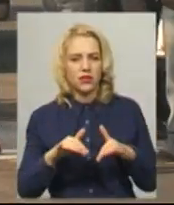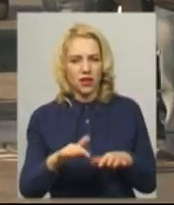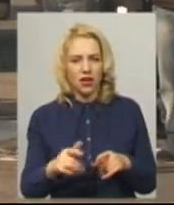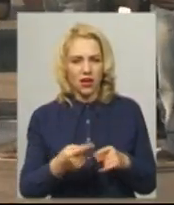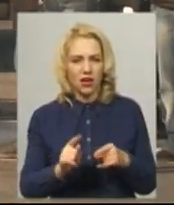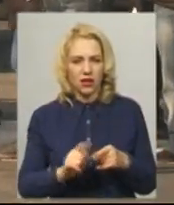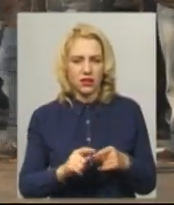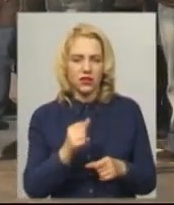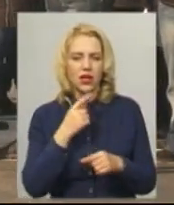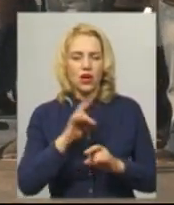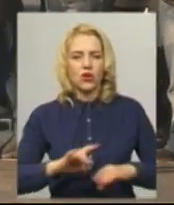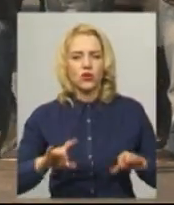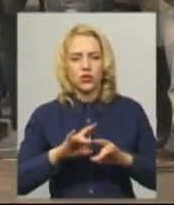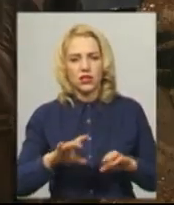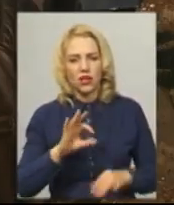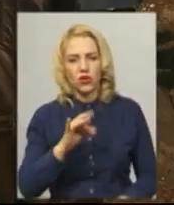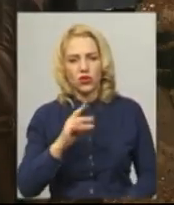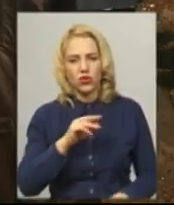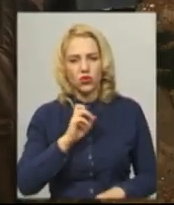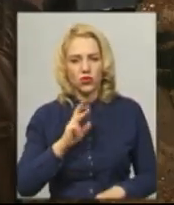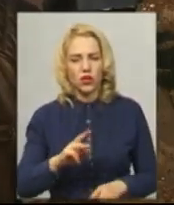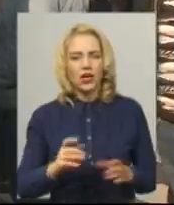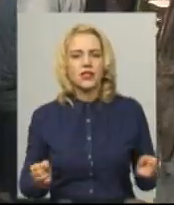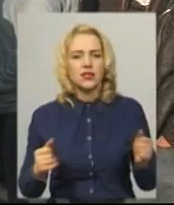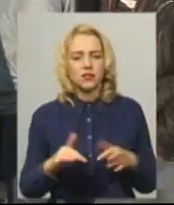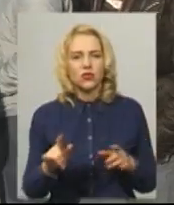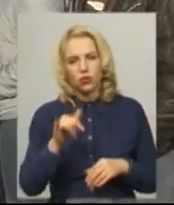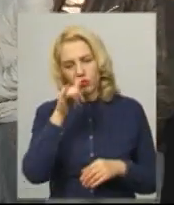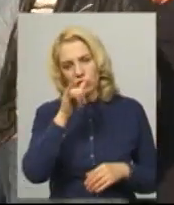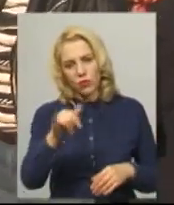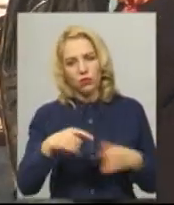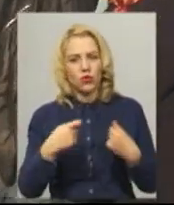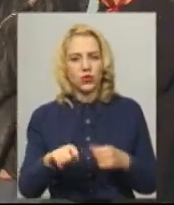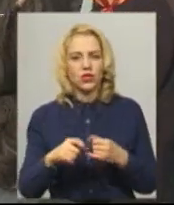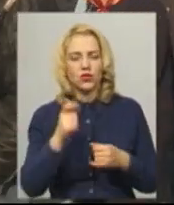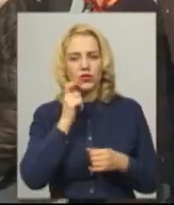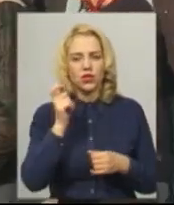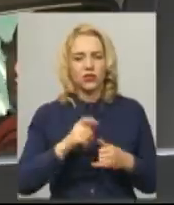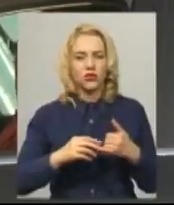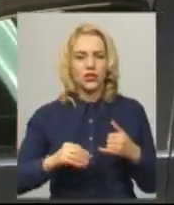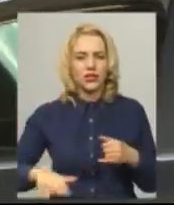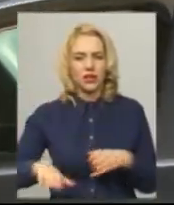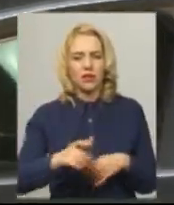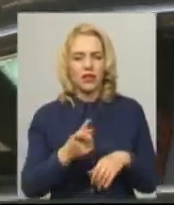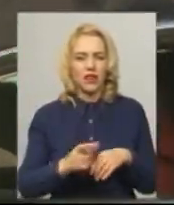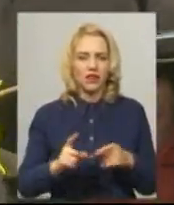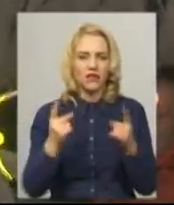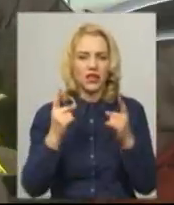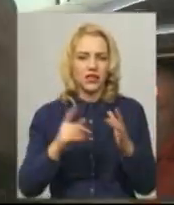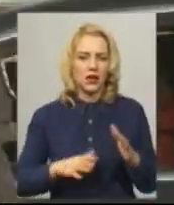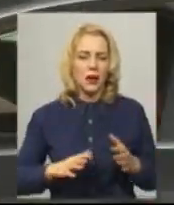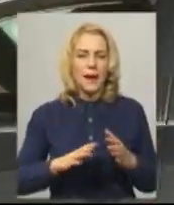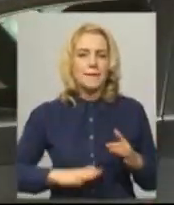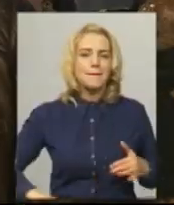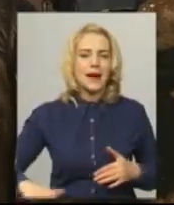Всеукраїнської аграрної ради Алі Міщук. «Зібралися з тим, щоб не допустити продажу української землі в величезних, надвеликих масштабах,